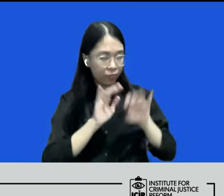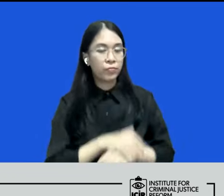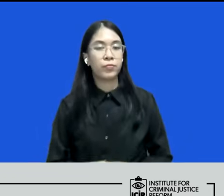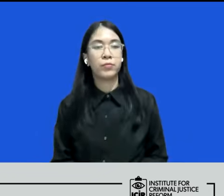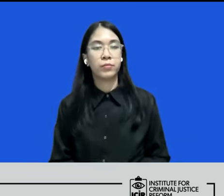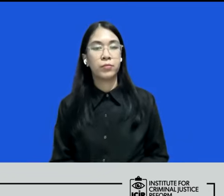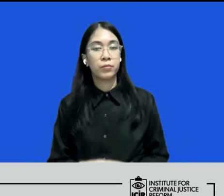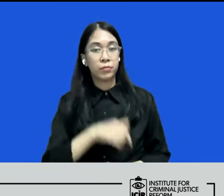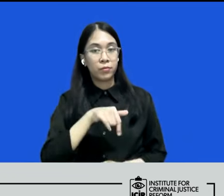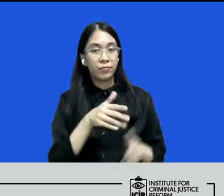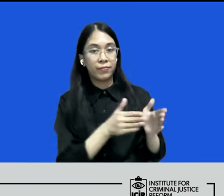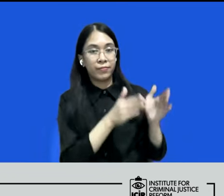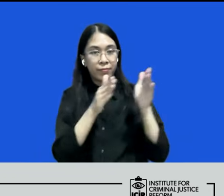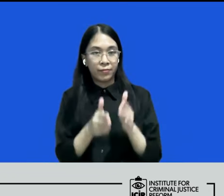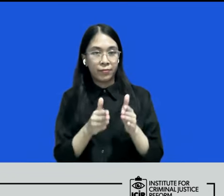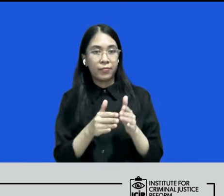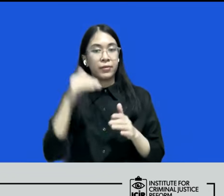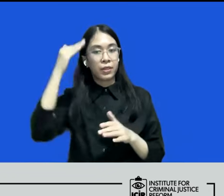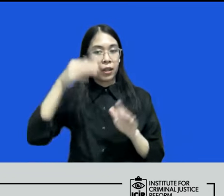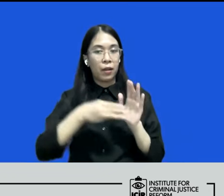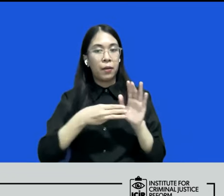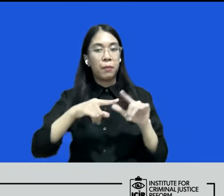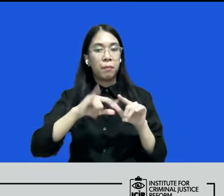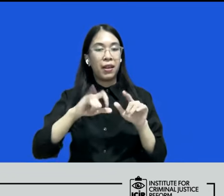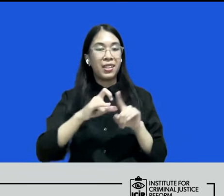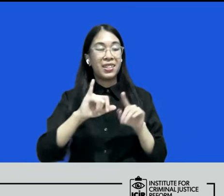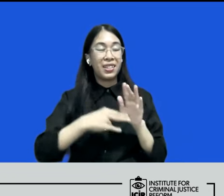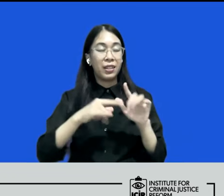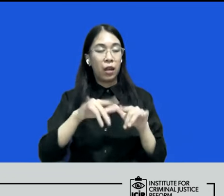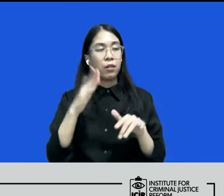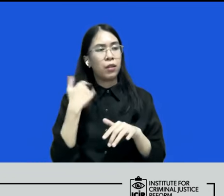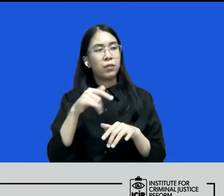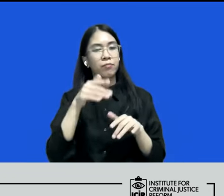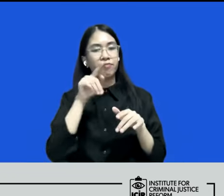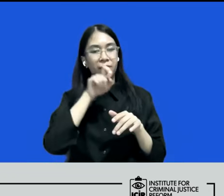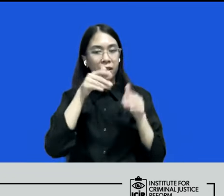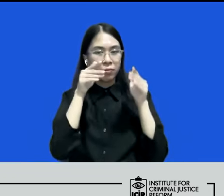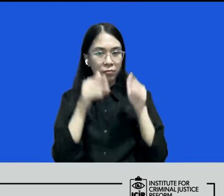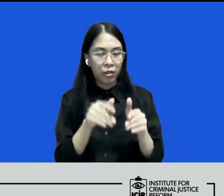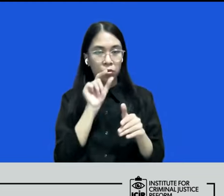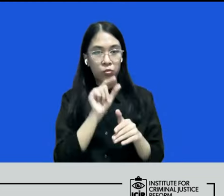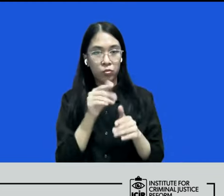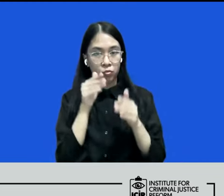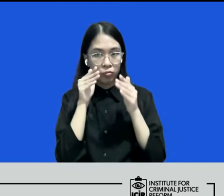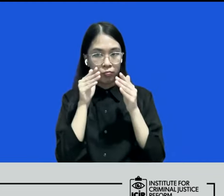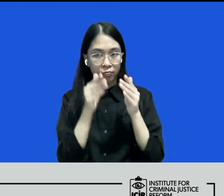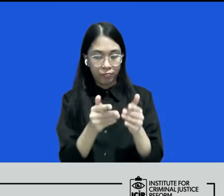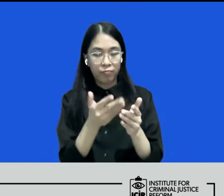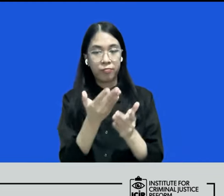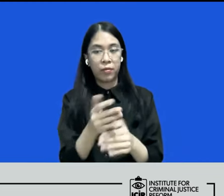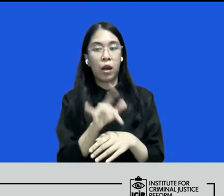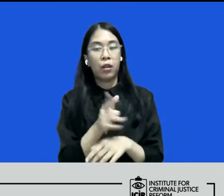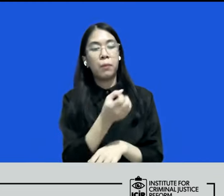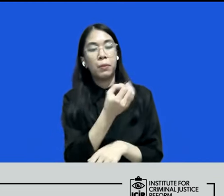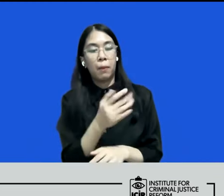sekarang berpindah ke Mbak Maidina tadi ada pertanyaan spesifik yang ditujukan ke Mbak Maidina dan juga ada beberapa